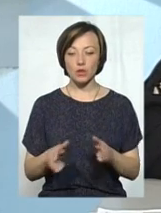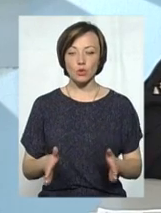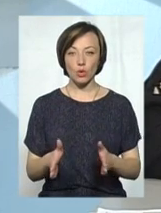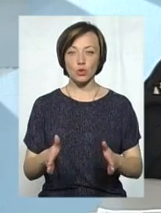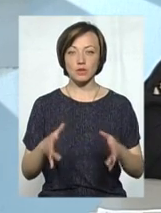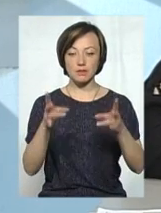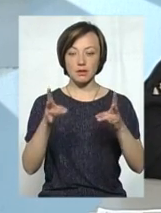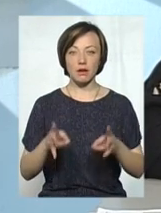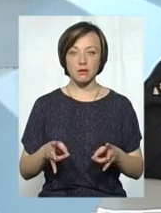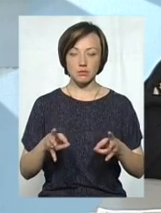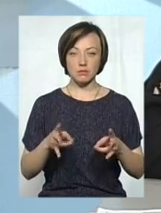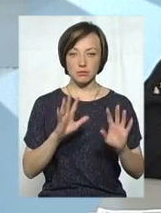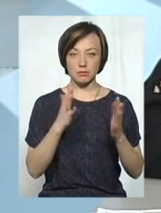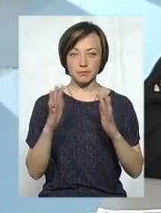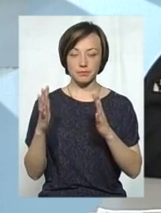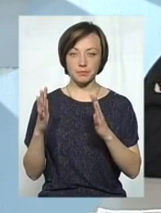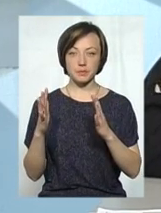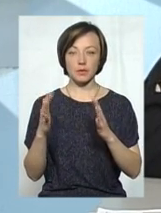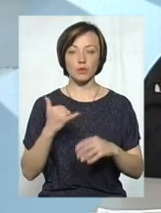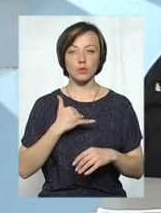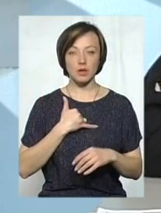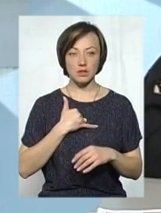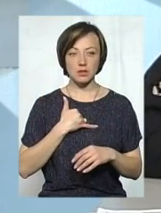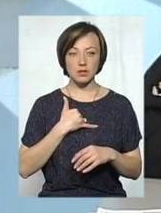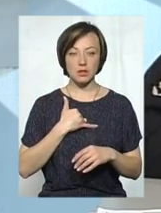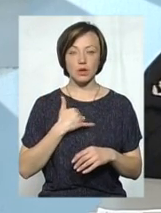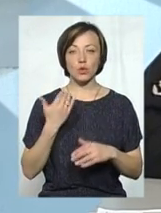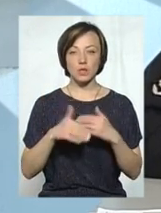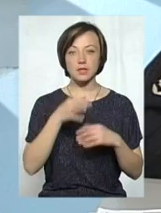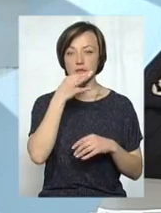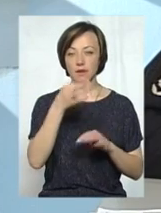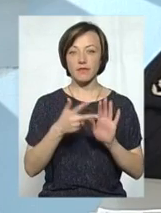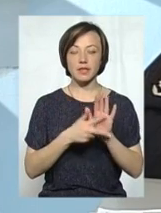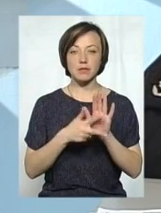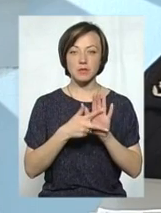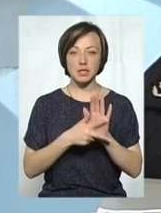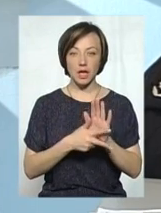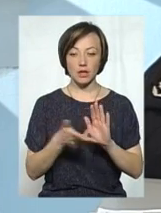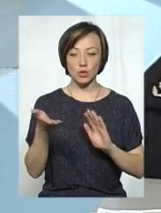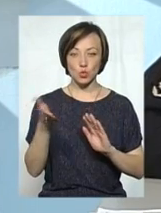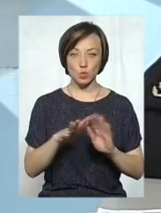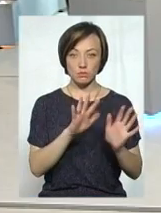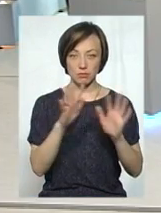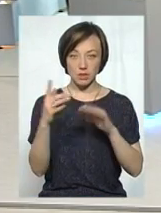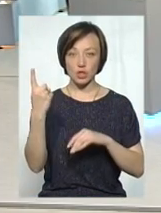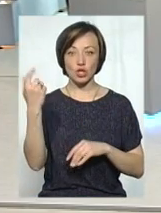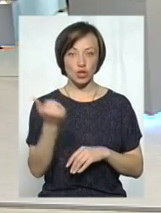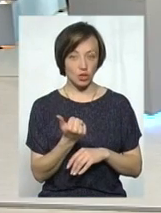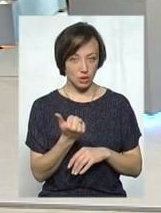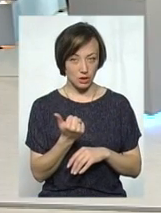-транспортних пригод нас допущено, те, як я вже наголосив, це 80 пригод. За тиждень?